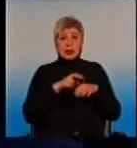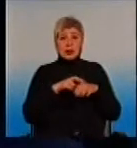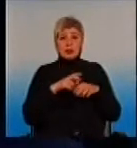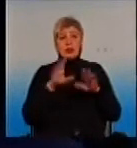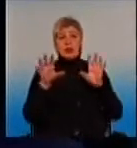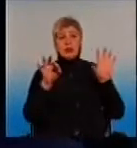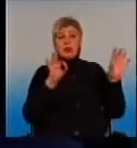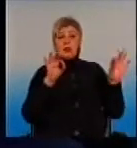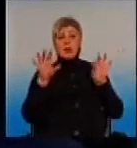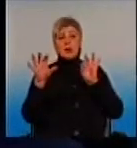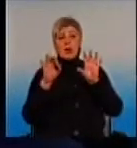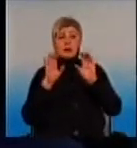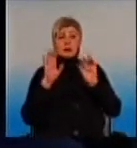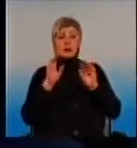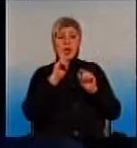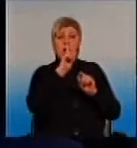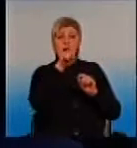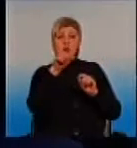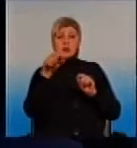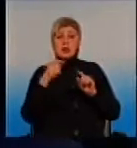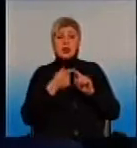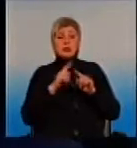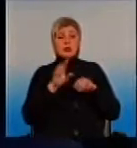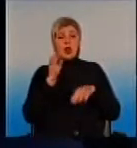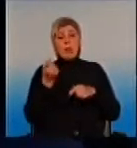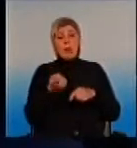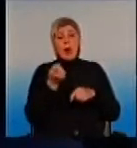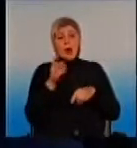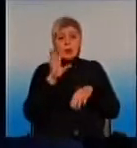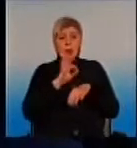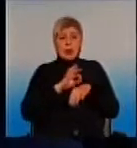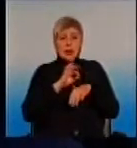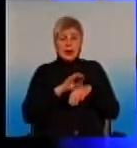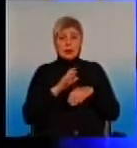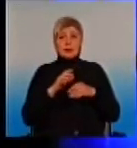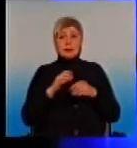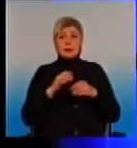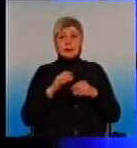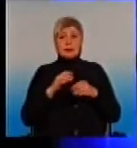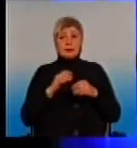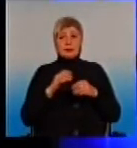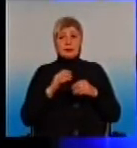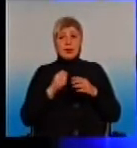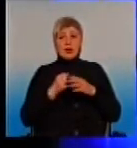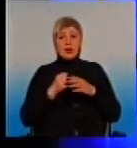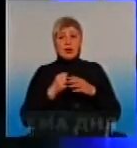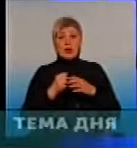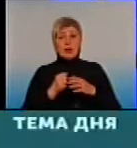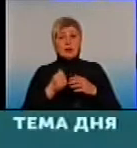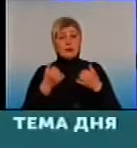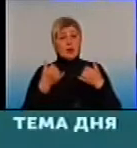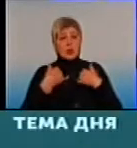з тими, хто мало хворіє, має мало хронічних захворювань. Опираюсь на то, що у нас